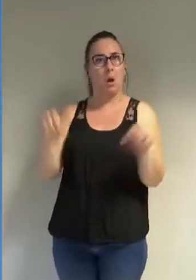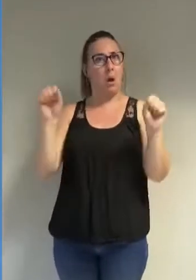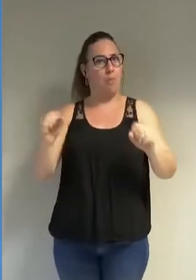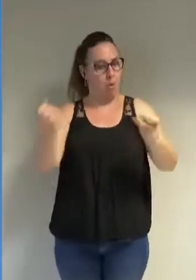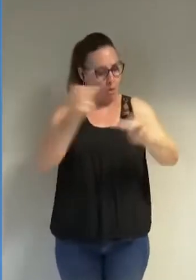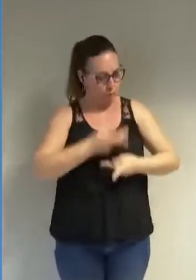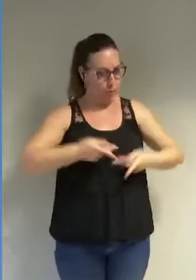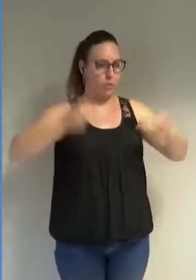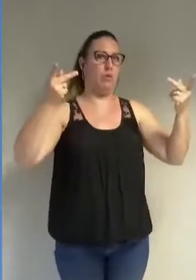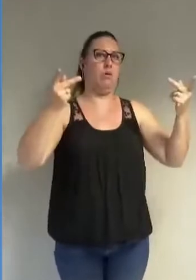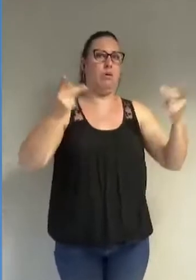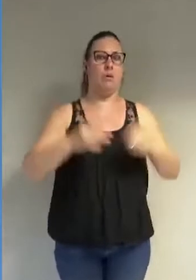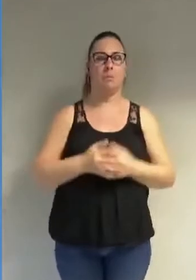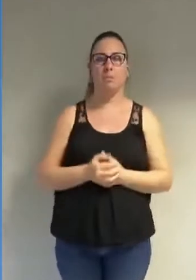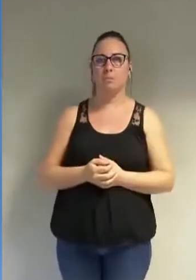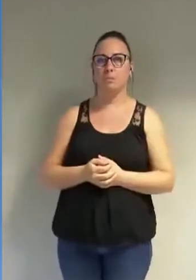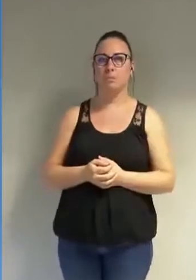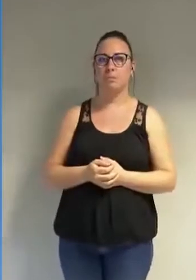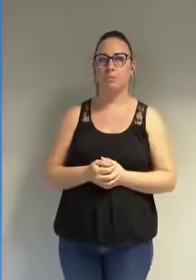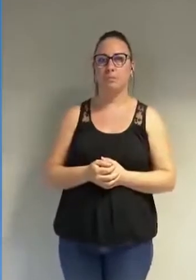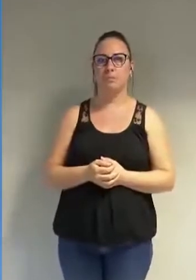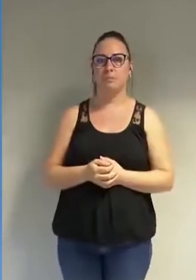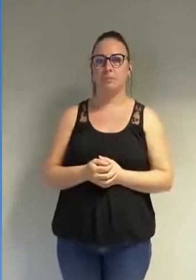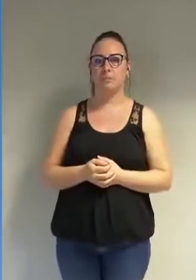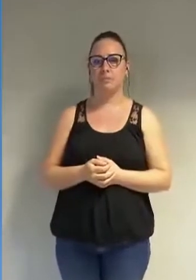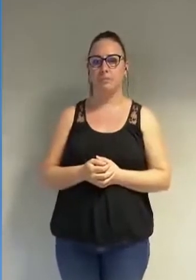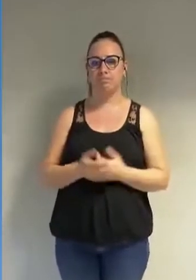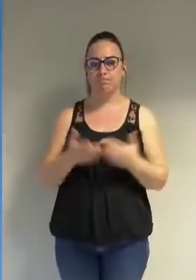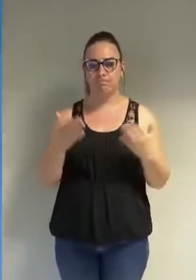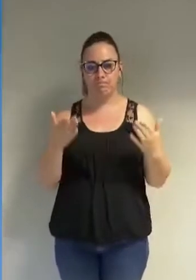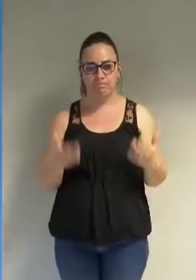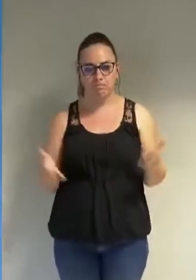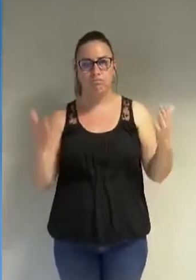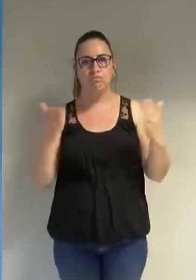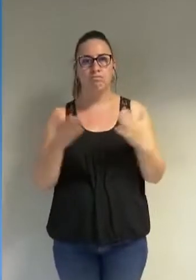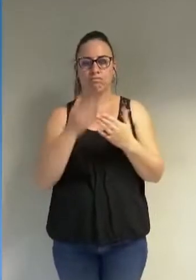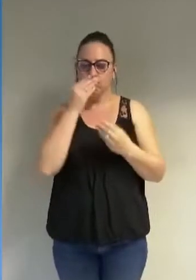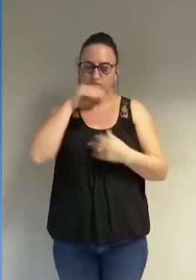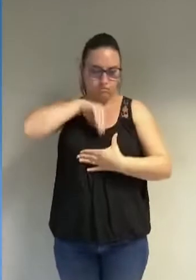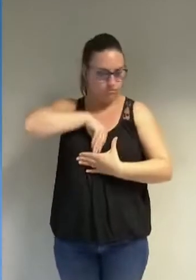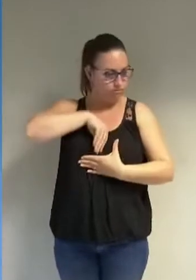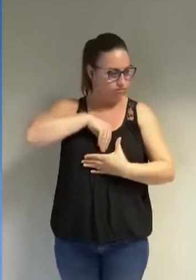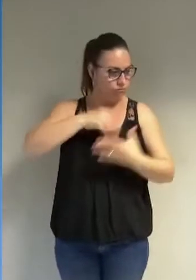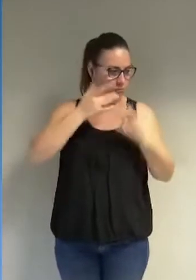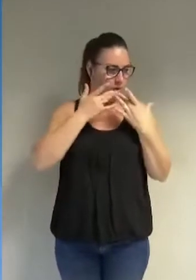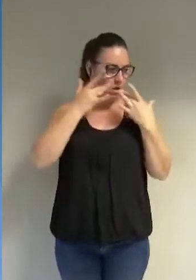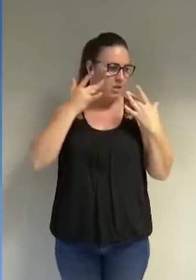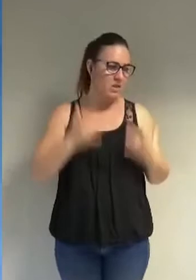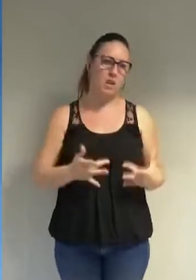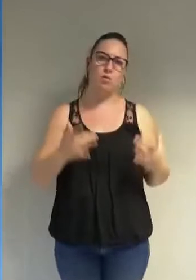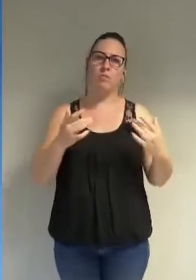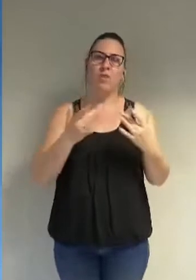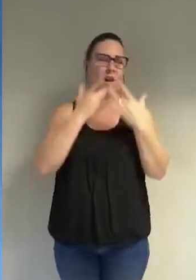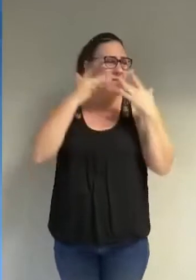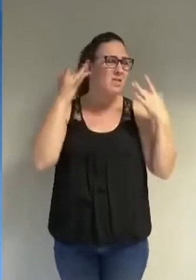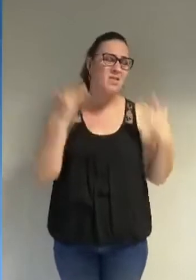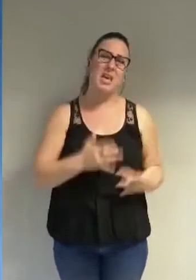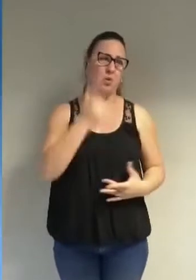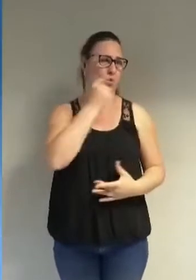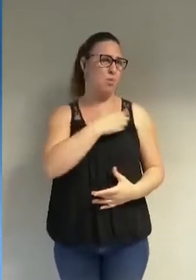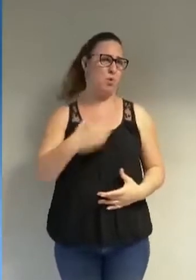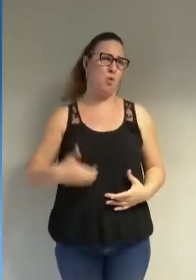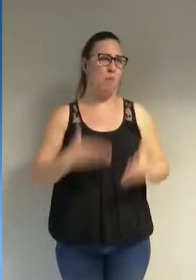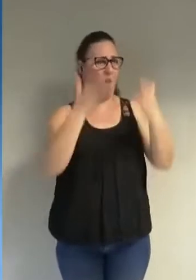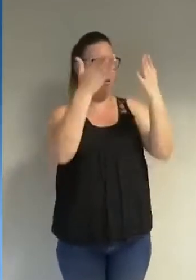parler sur le sujet alors mon sentiment c'est la déception je suis déçu monsieur le maire déçu de votre